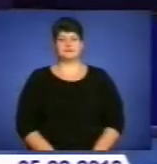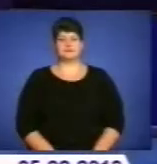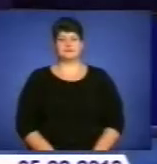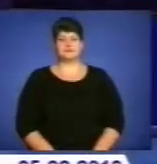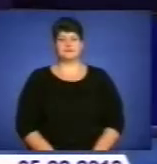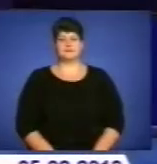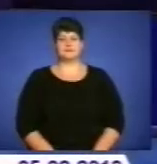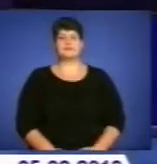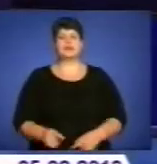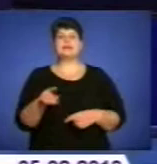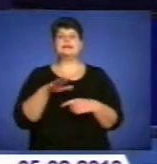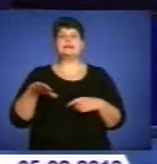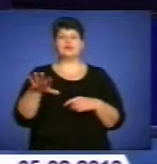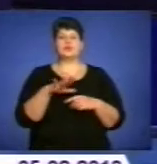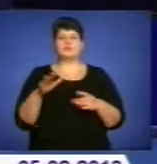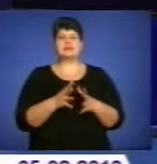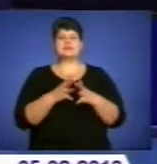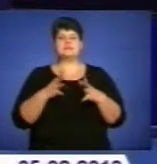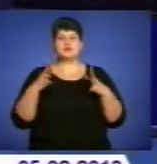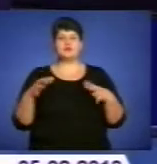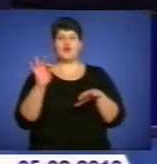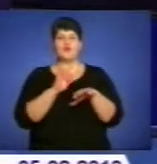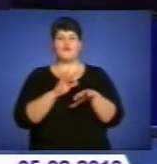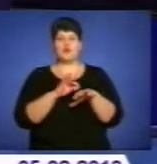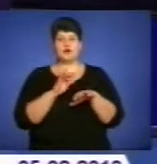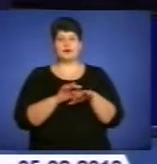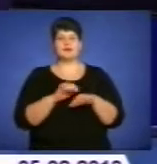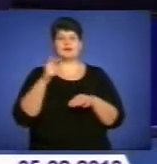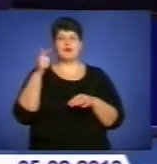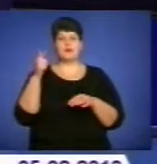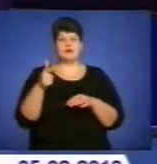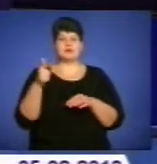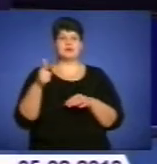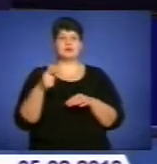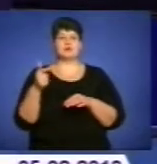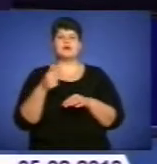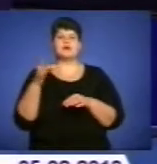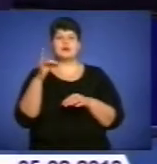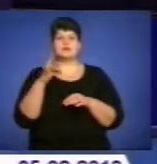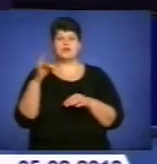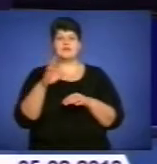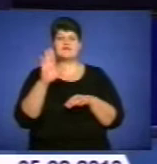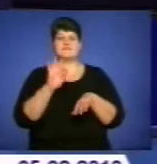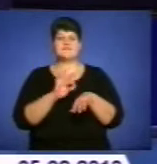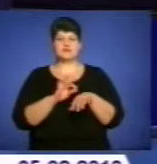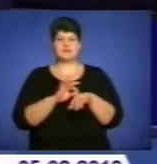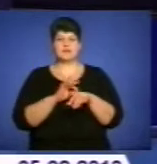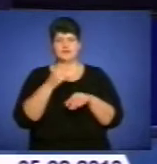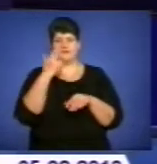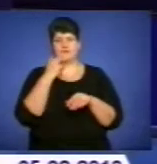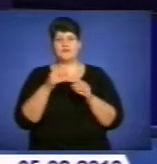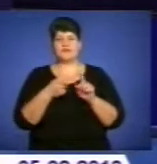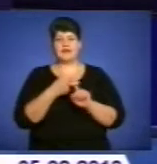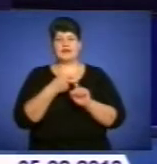На Тернопільщині збільшується кількість хворих на гострі респіраторні вірусні інфекції. За минулий тиждень захворіло більше трьох